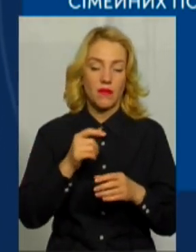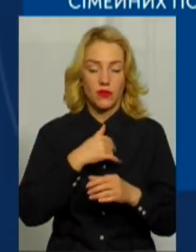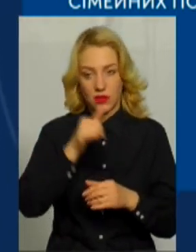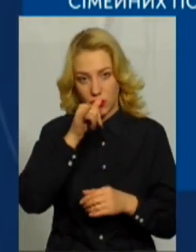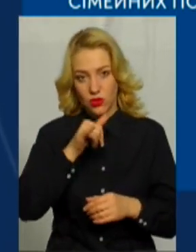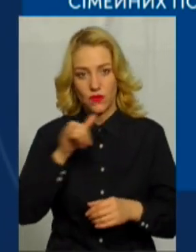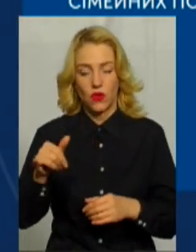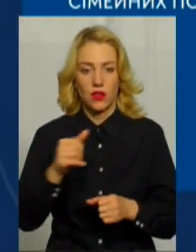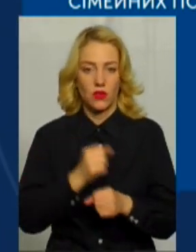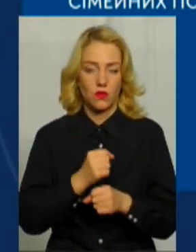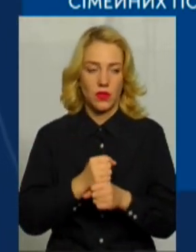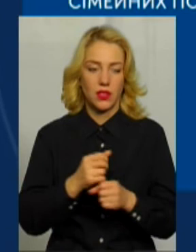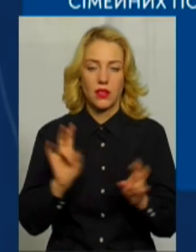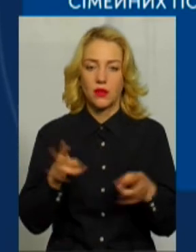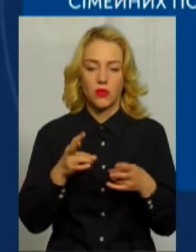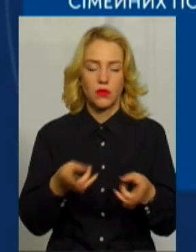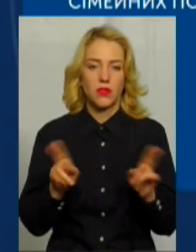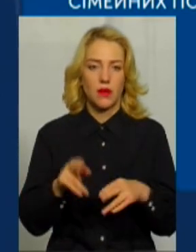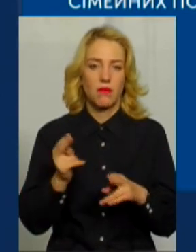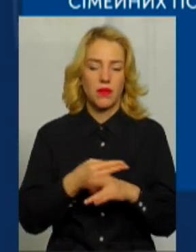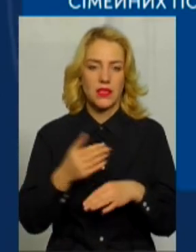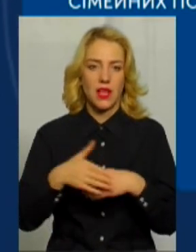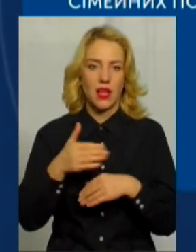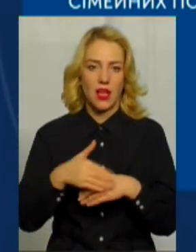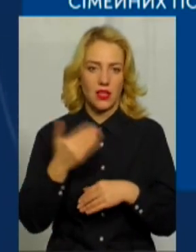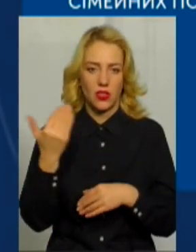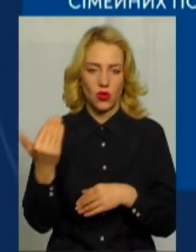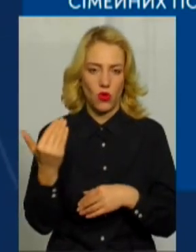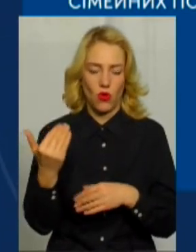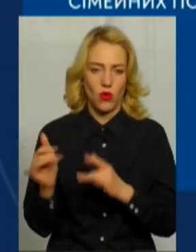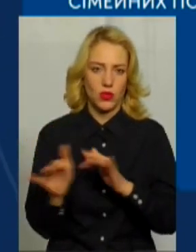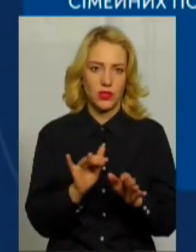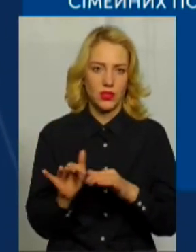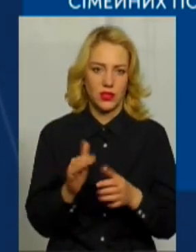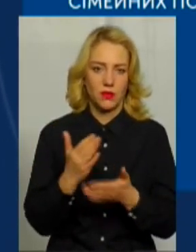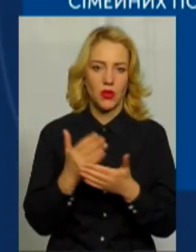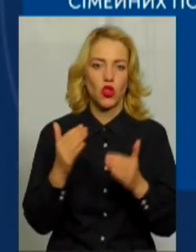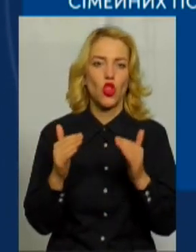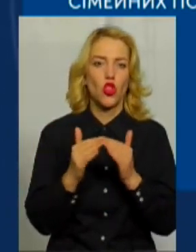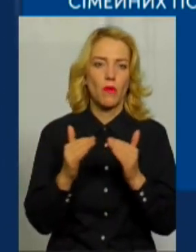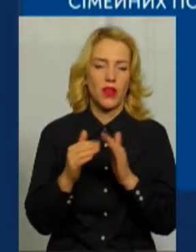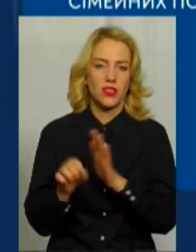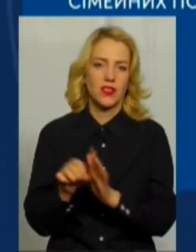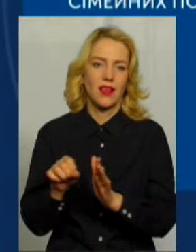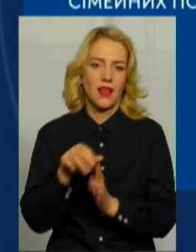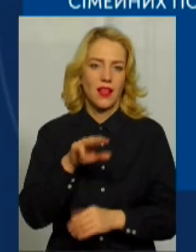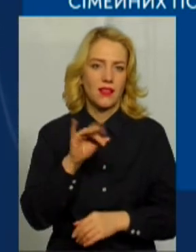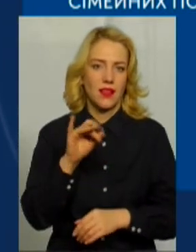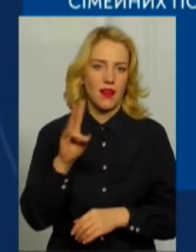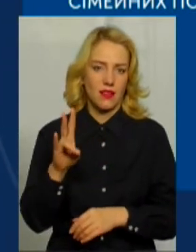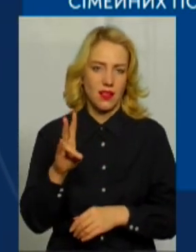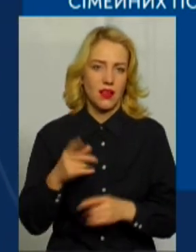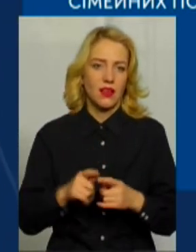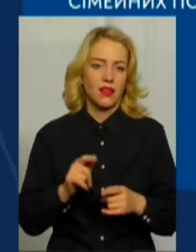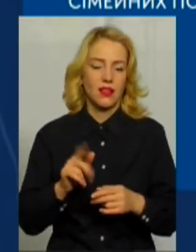робити. Не потрібно залишати безкарними дії домашнього тирана чи садиста. Потрібно викликати поліцію і фіксувати